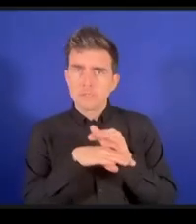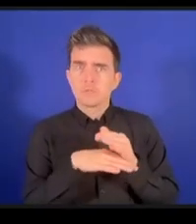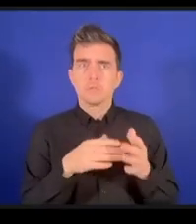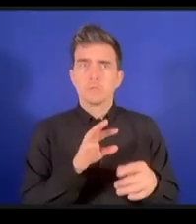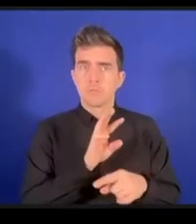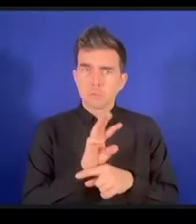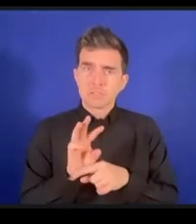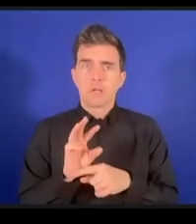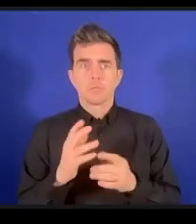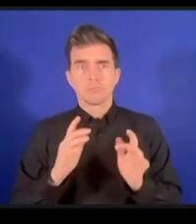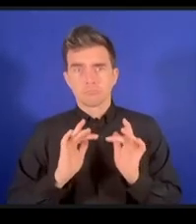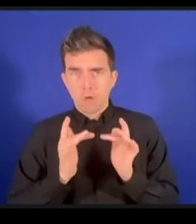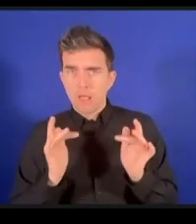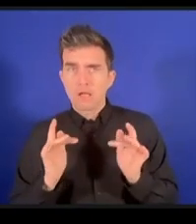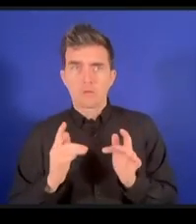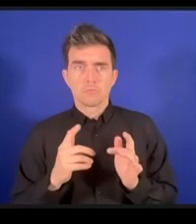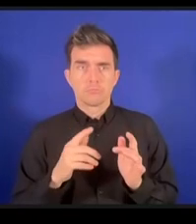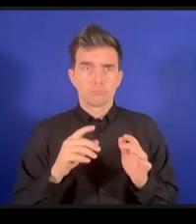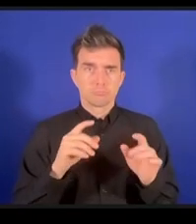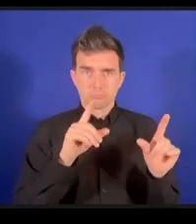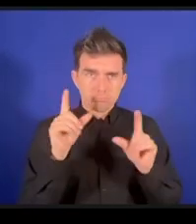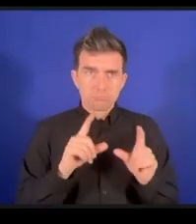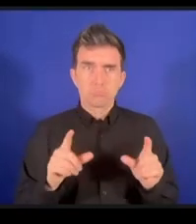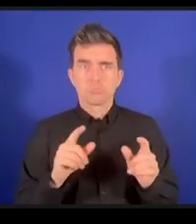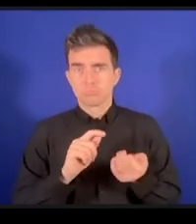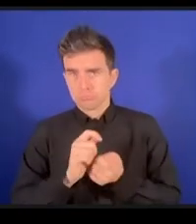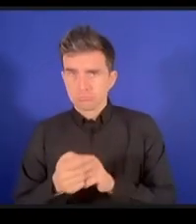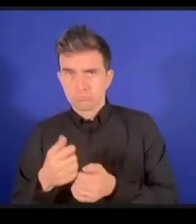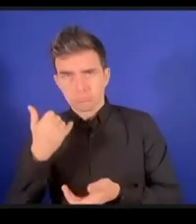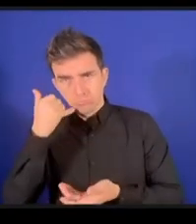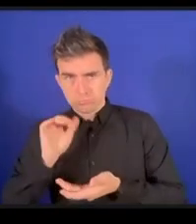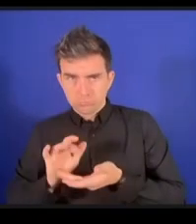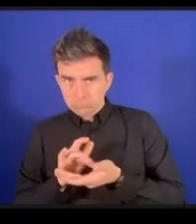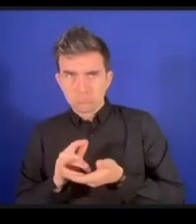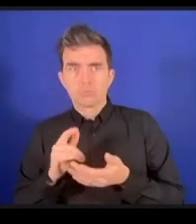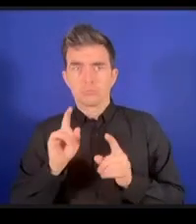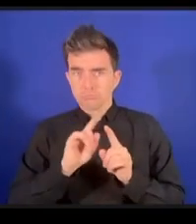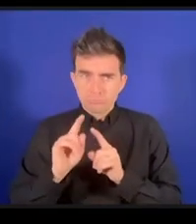まりアクセシブルというのは障害者でも使えるようなものということです